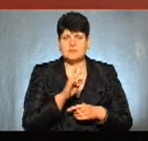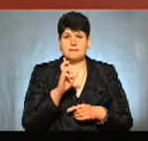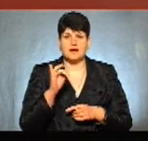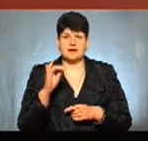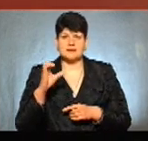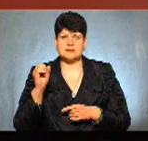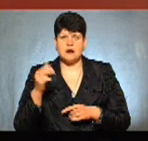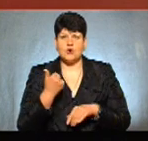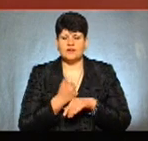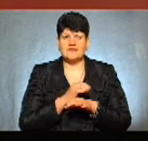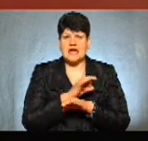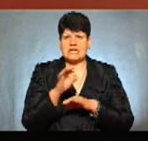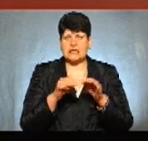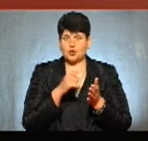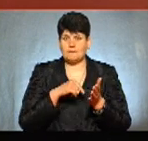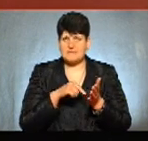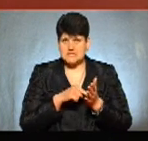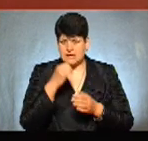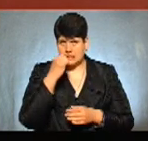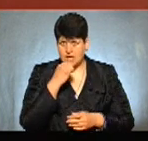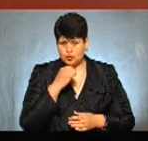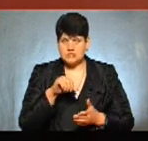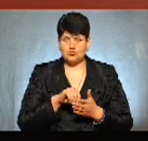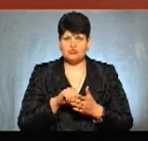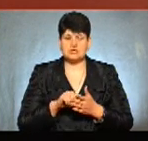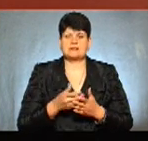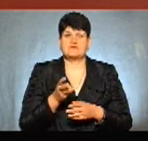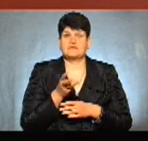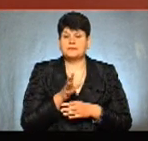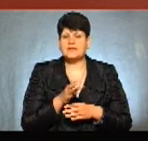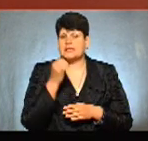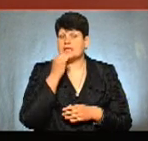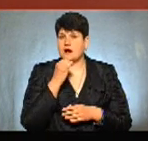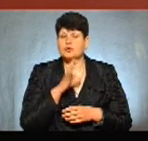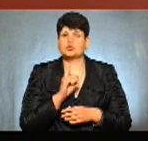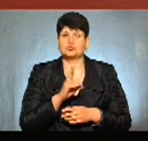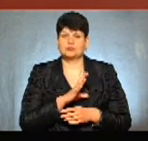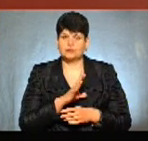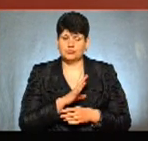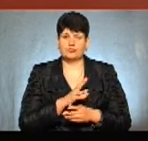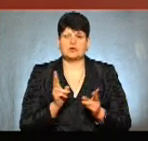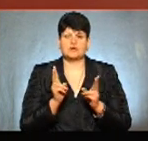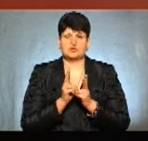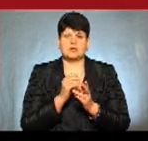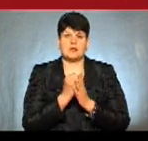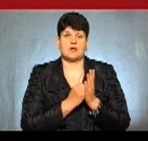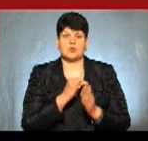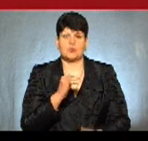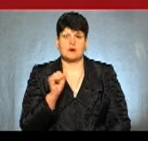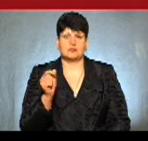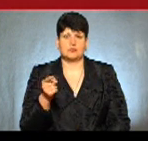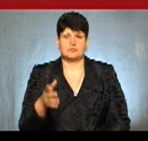головним архітектором міста. Я вам дякую за участь в ефірі. Дякую глядачам, що були з нами на зустрічі на телеканалі «Яй Тернопіль».